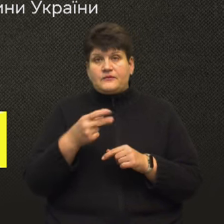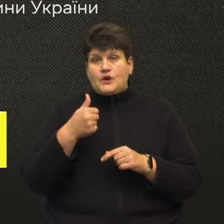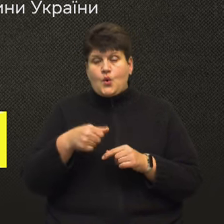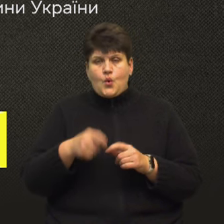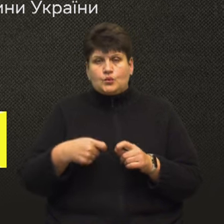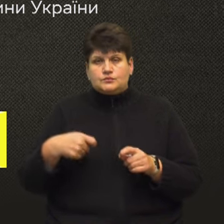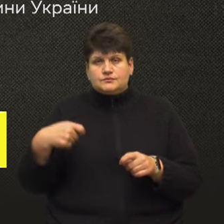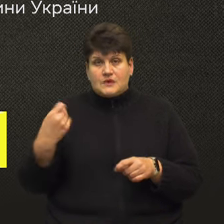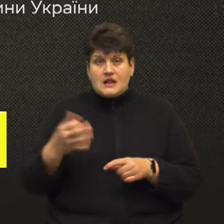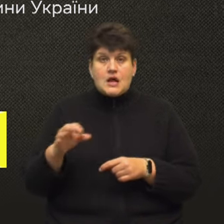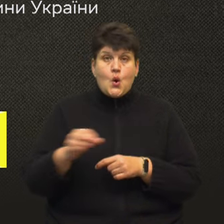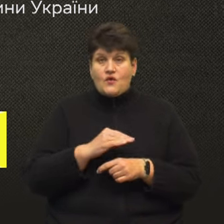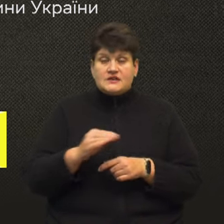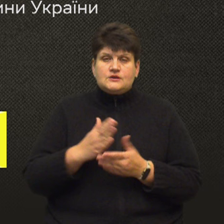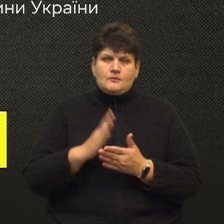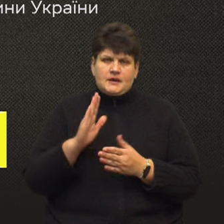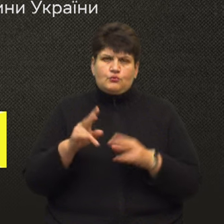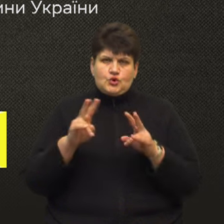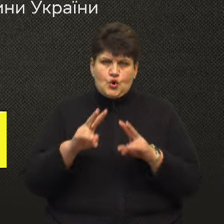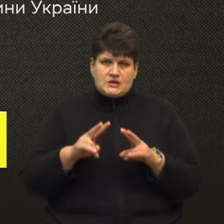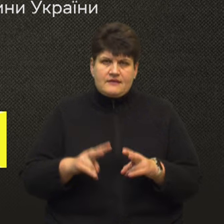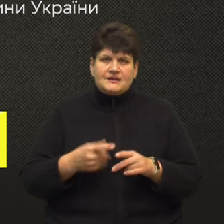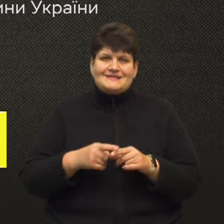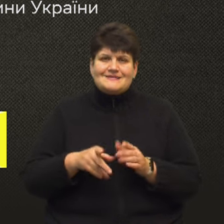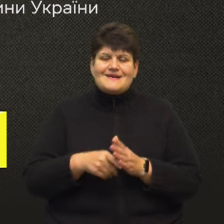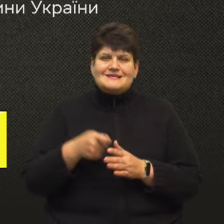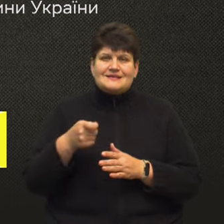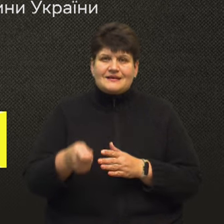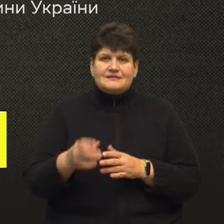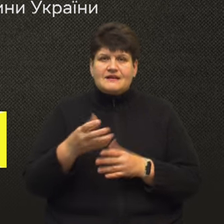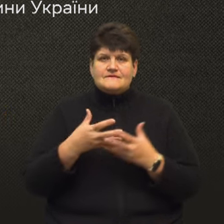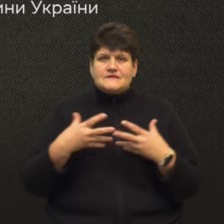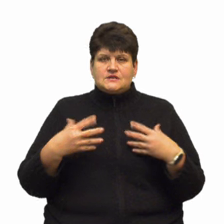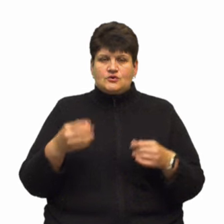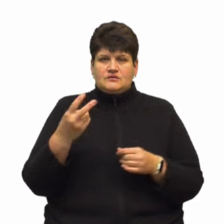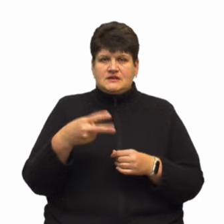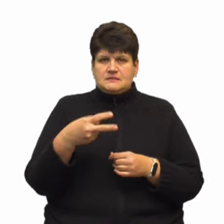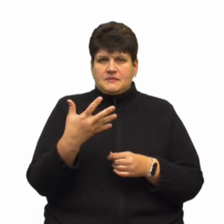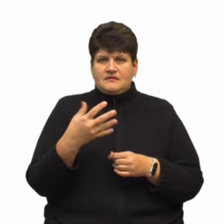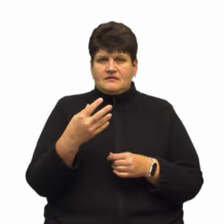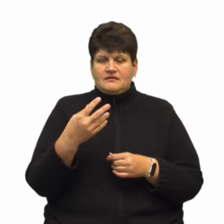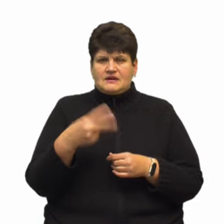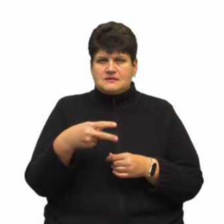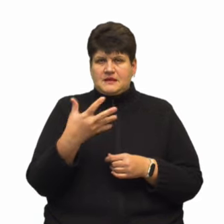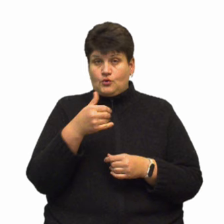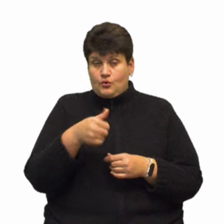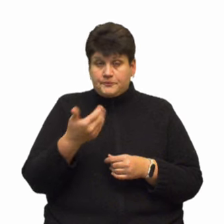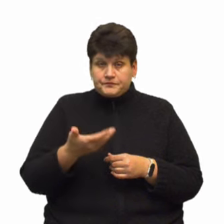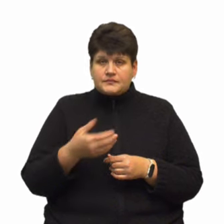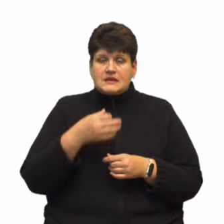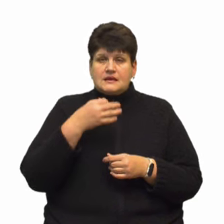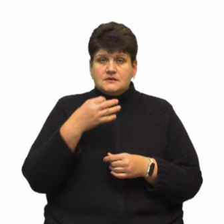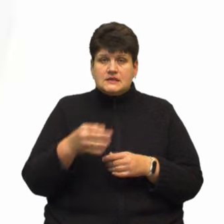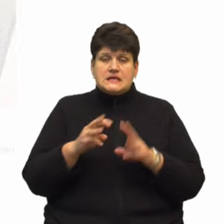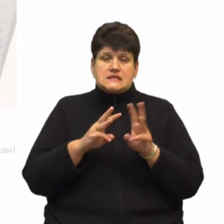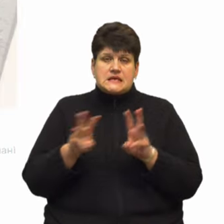офіційно має бути розглянута ця заявка навесні 2025 року. Зазначу, на сайті Міністерства